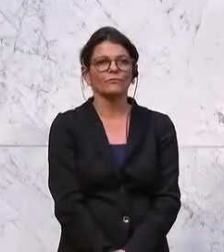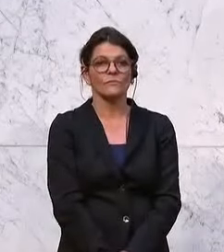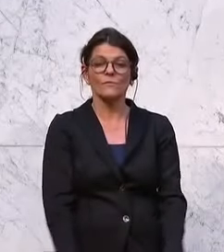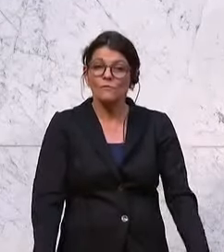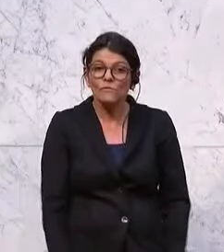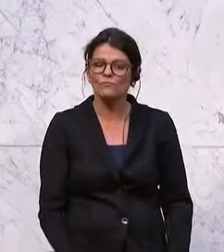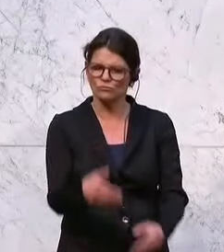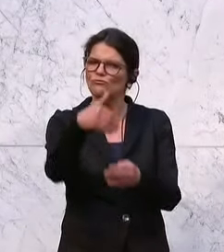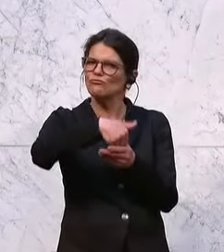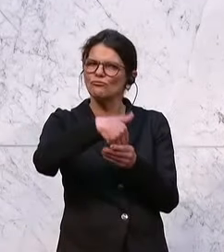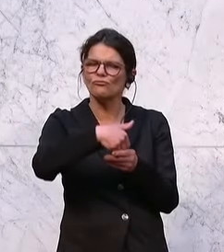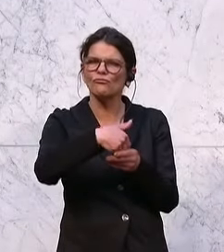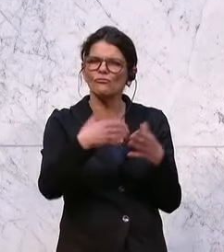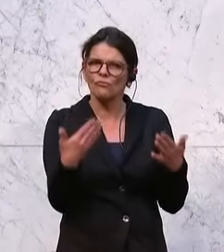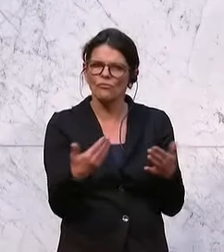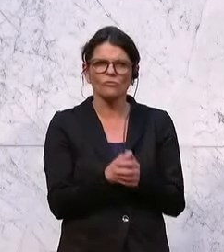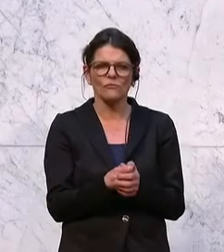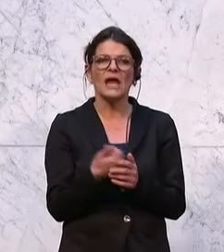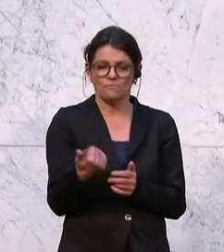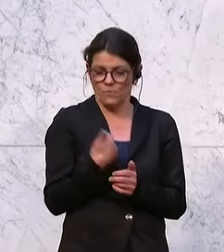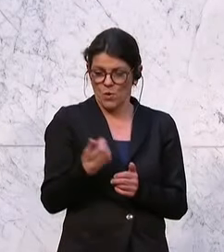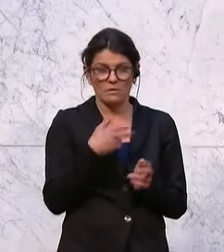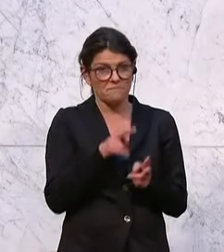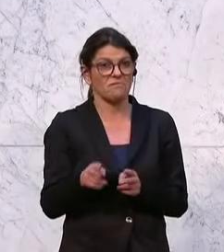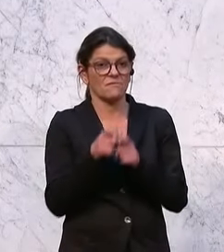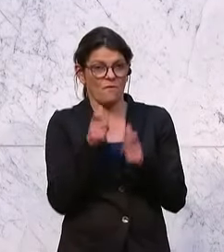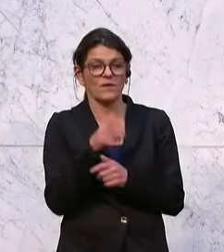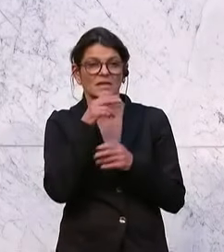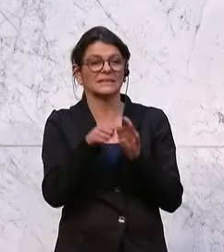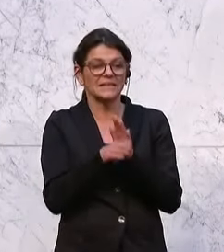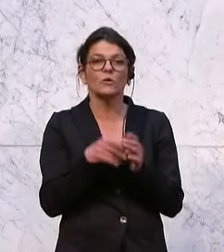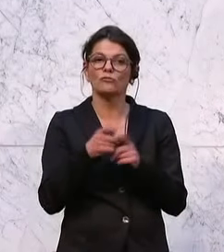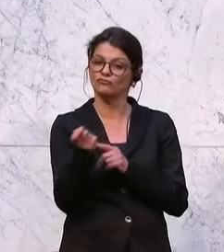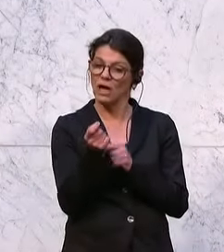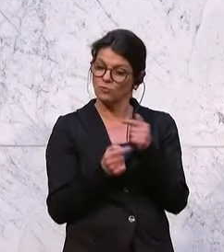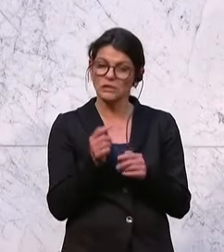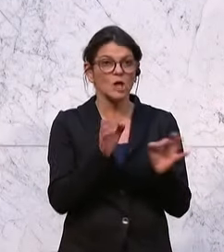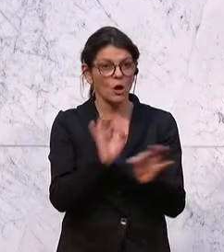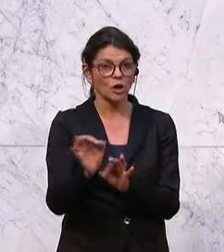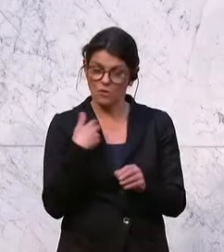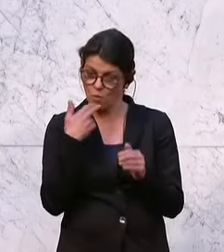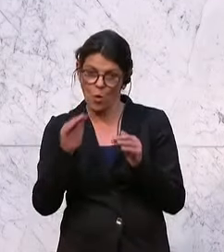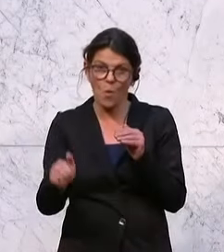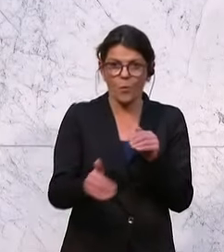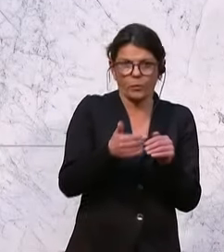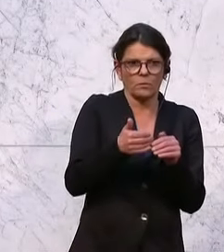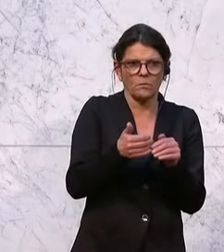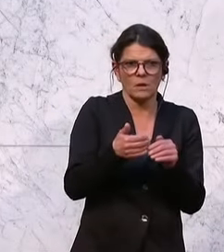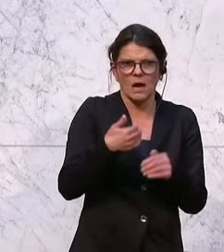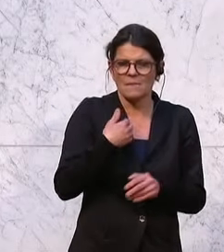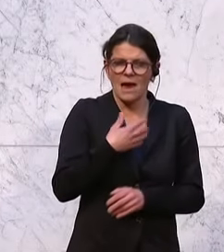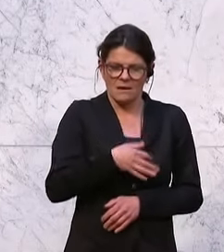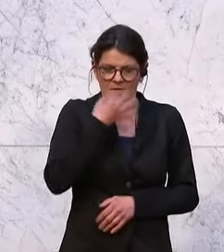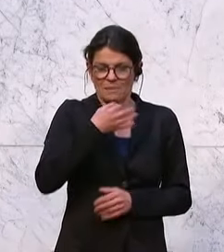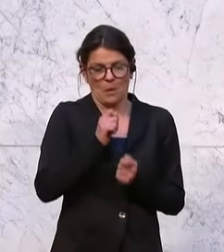Es geht hier um das Jugendgerichtshofgesetz, aber auch um die Strafprozessordnung und ich wollte eigentlich etwas dazu sagen, aber ich muss meine Rede etwas